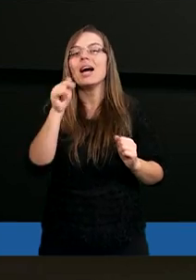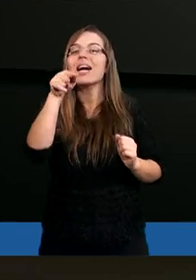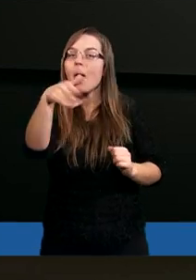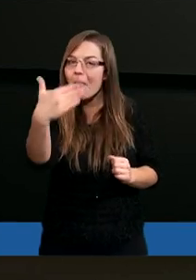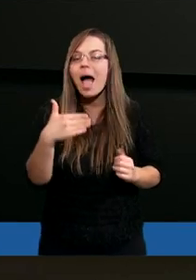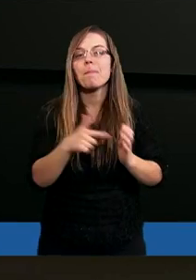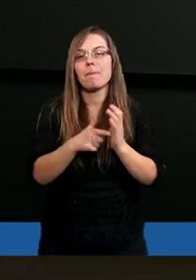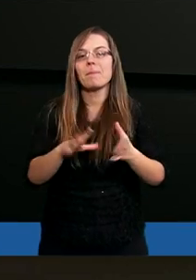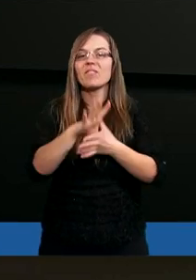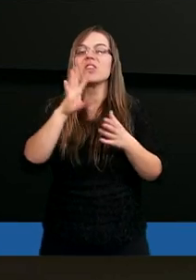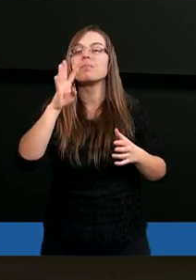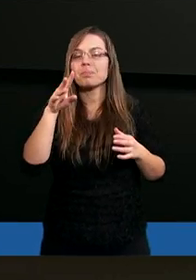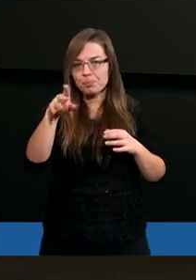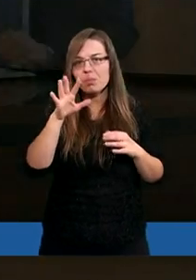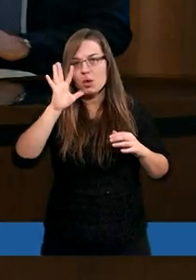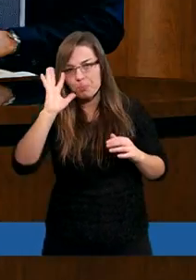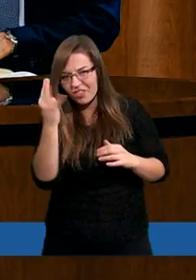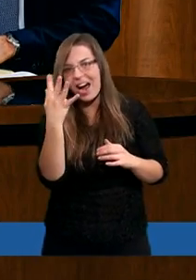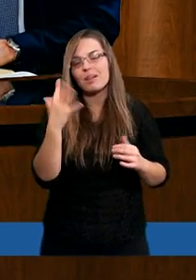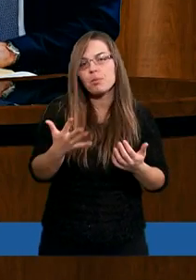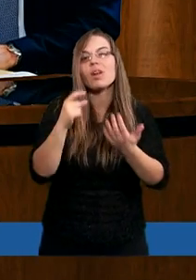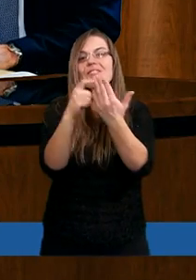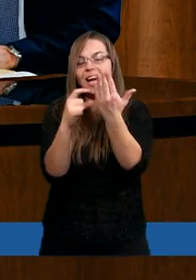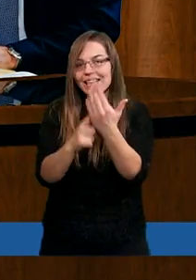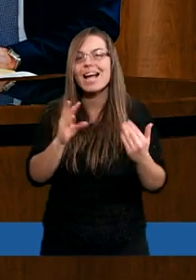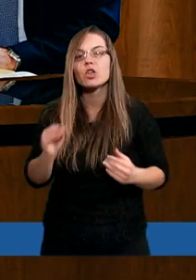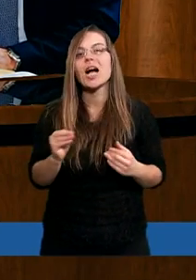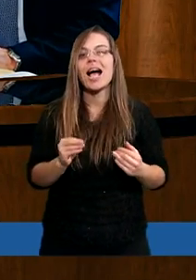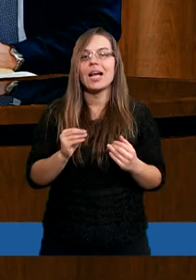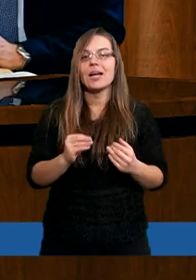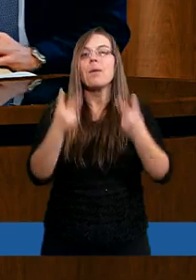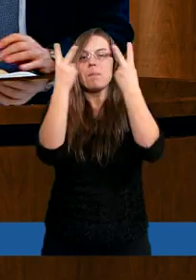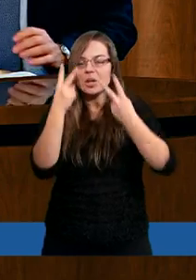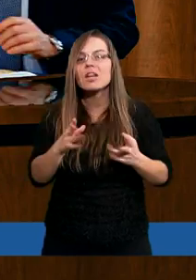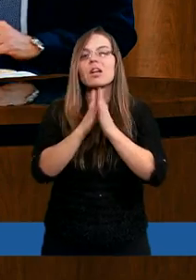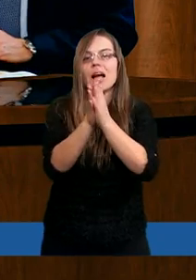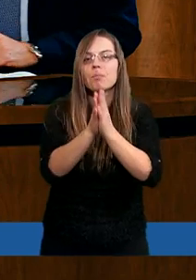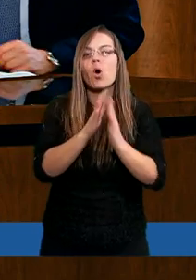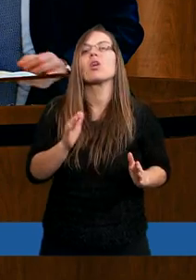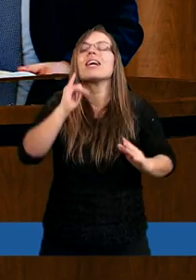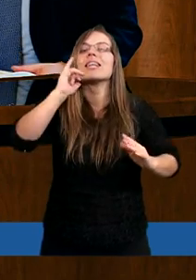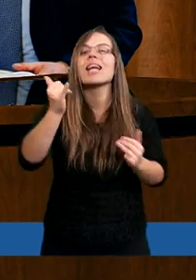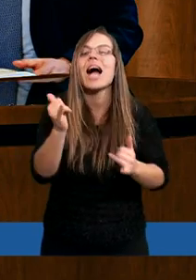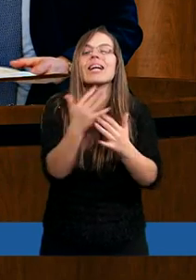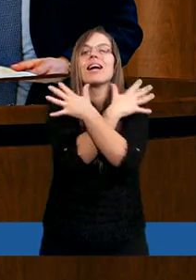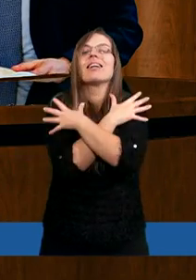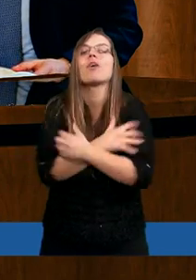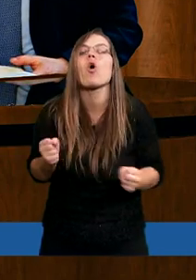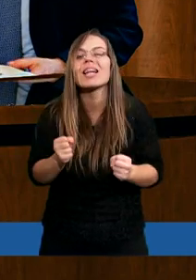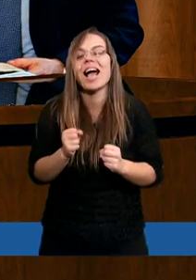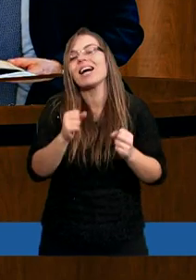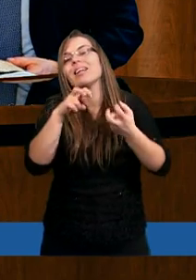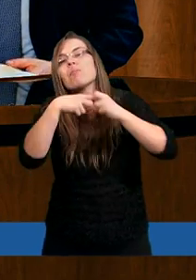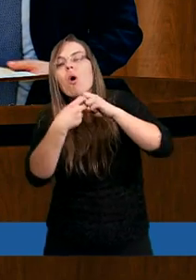I tam w czwartym oraz piątym wersecie przeczytajmy proszę, jakie rozterki